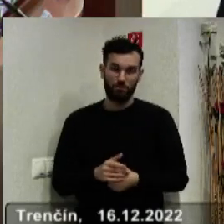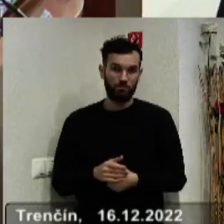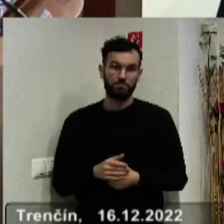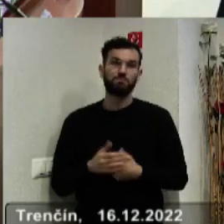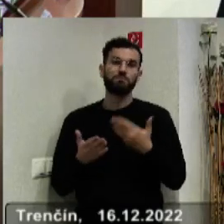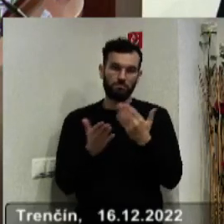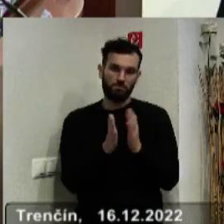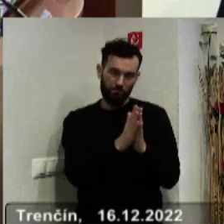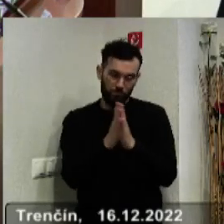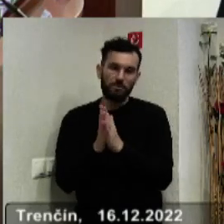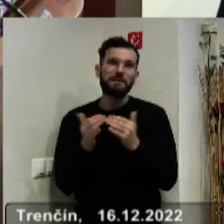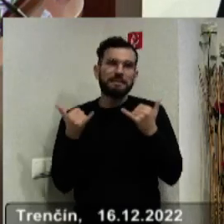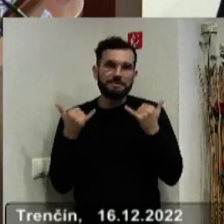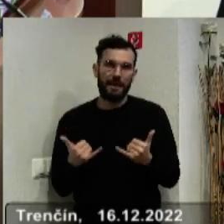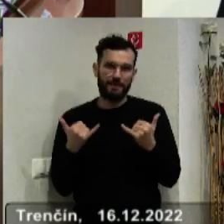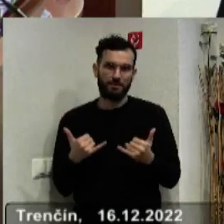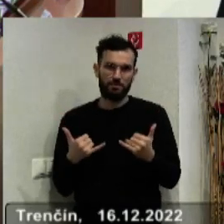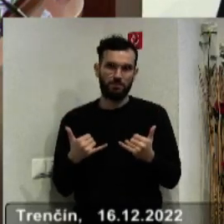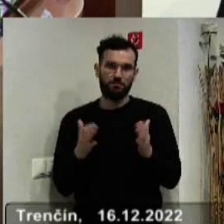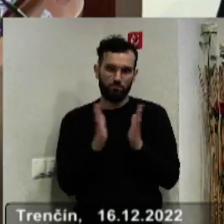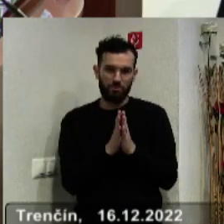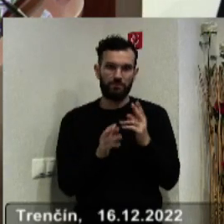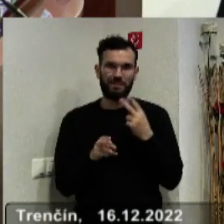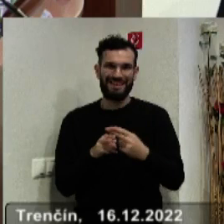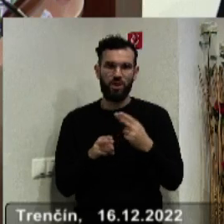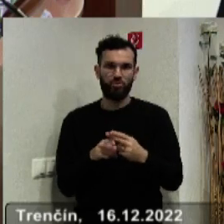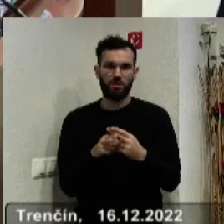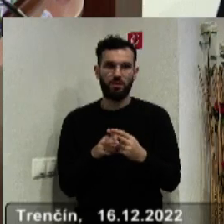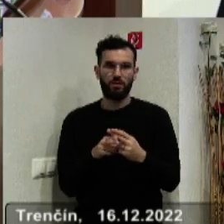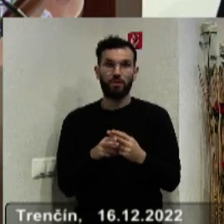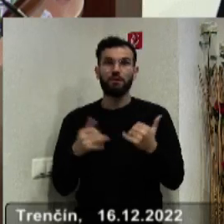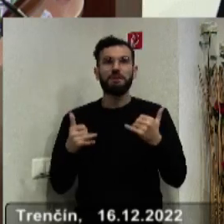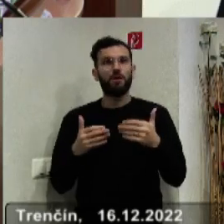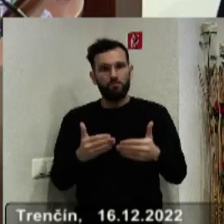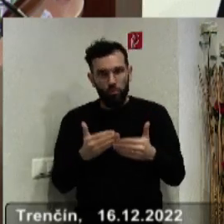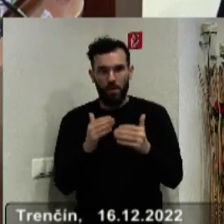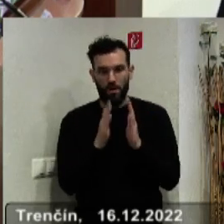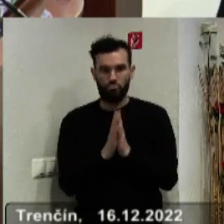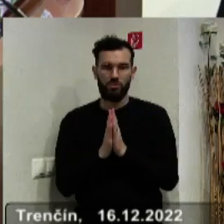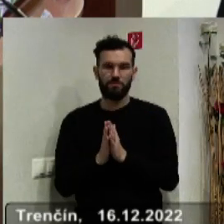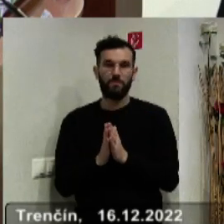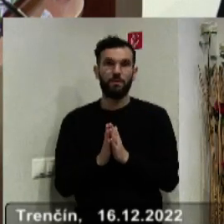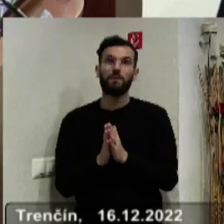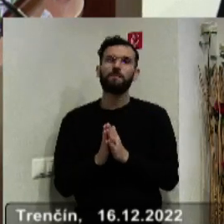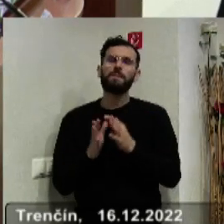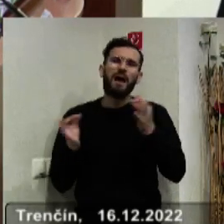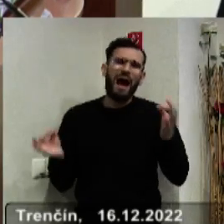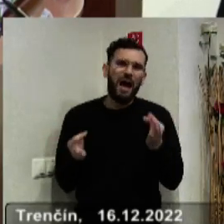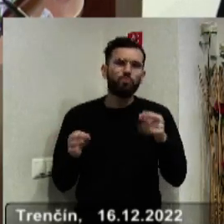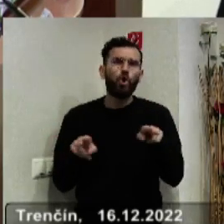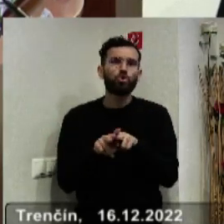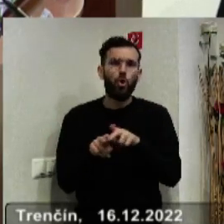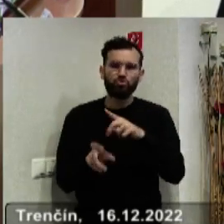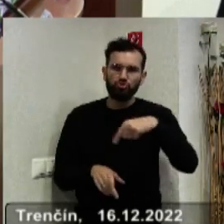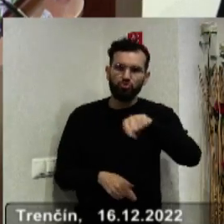a prosím vás, aby ste nám v tejto veci pomohli každý tam, kde je minimálne ako